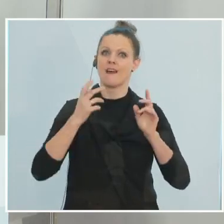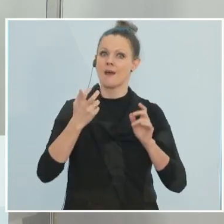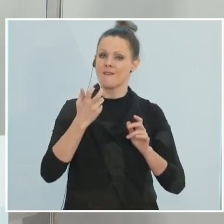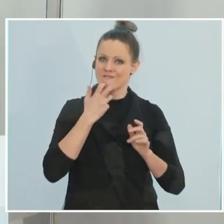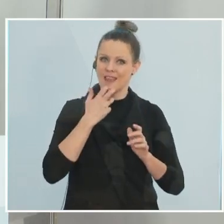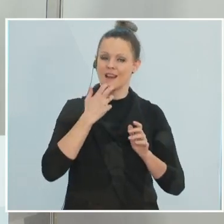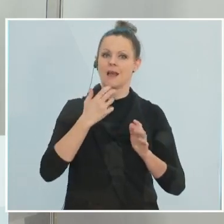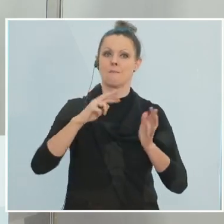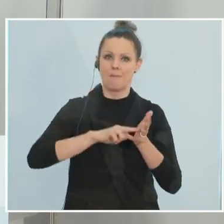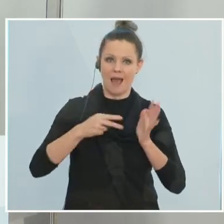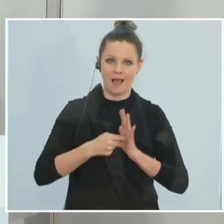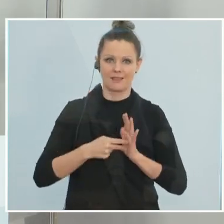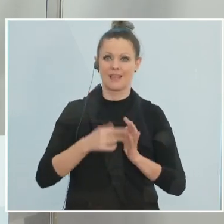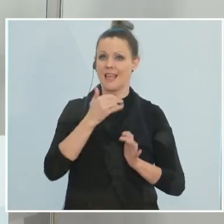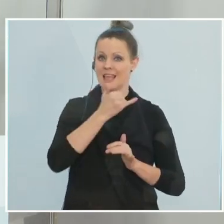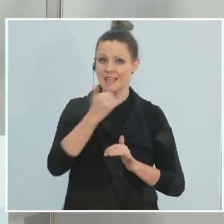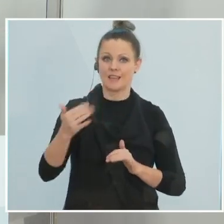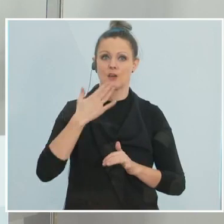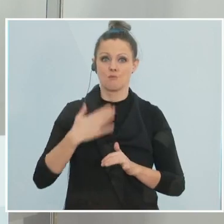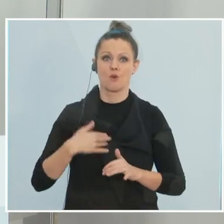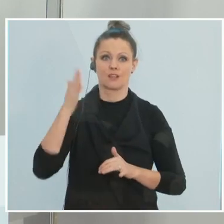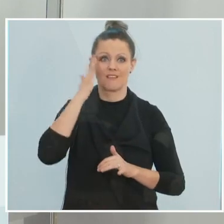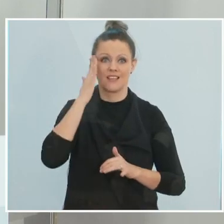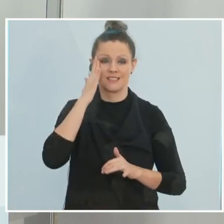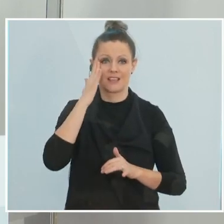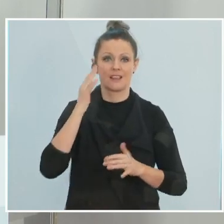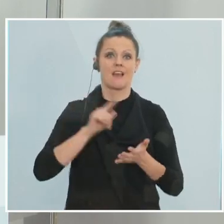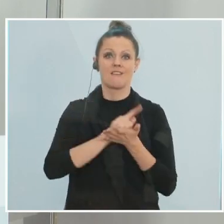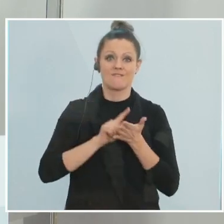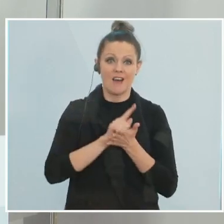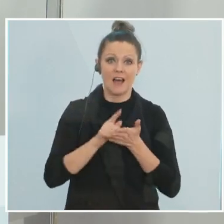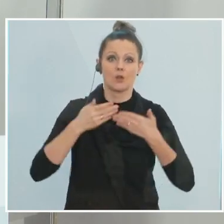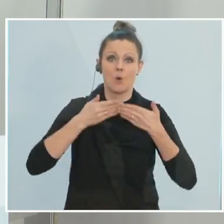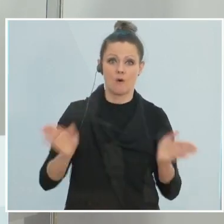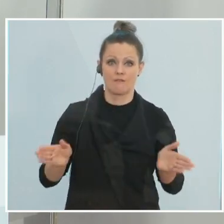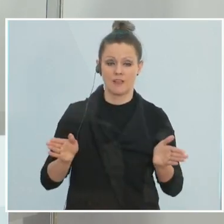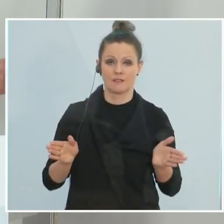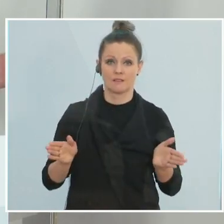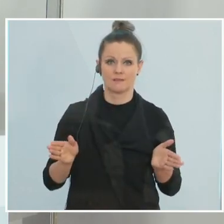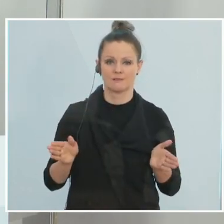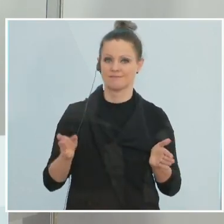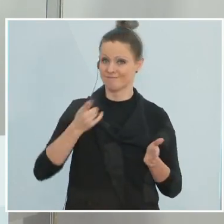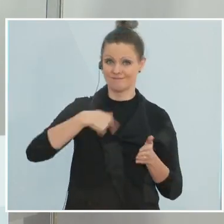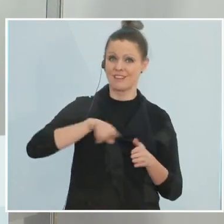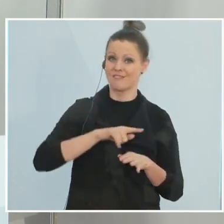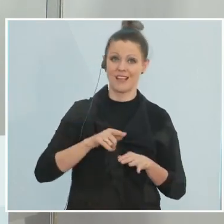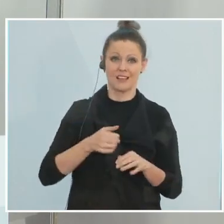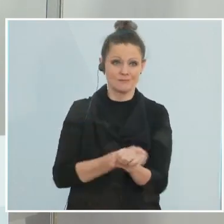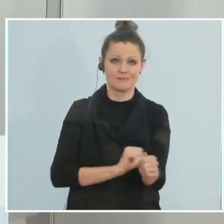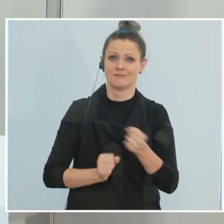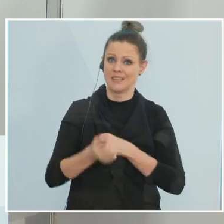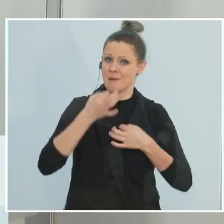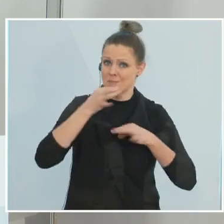möchte vom Bundeskanzler wissen, wann sperrt was auf. Und das Problem ist, dass wir zwar alle unser Bestes geben,